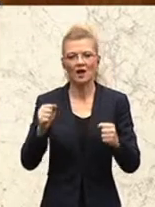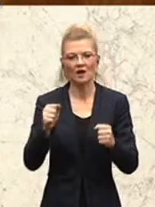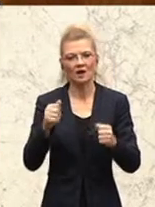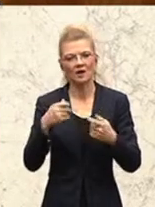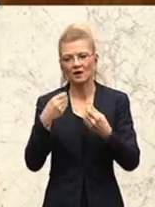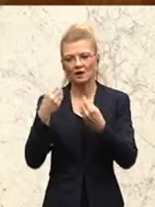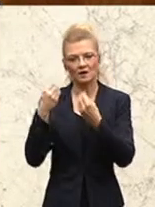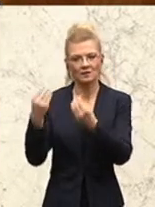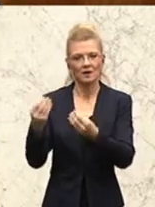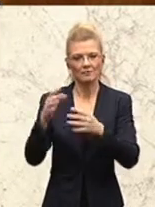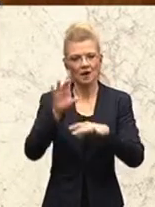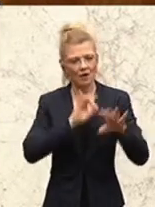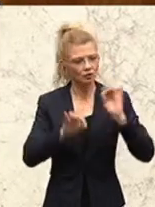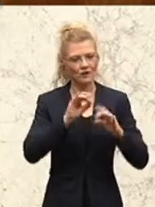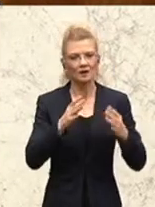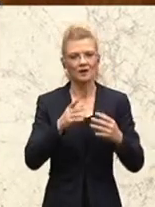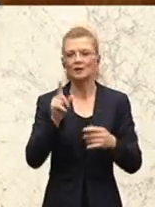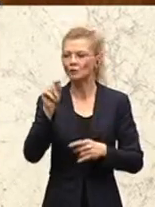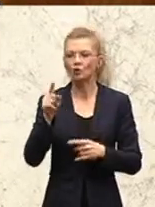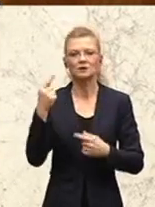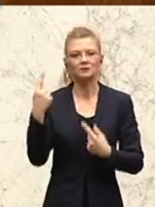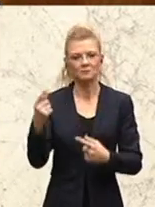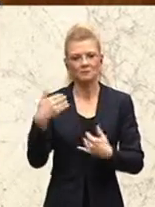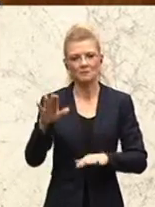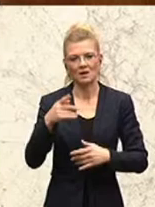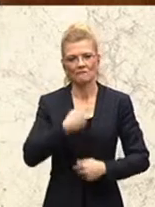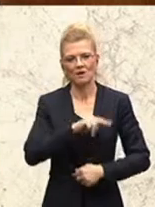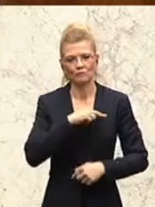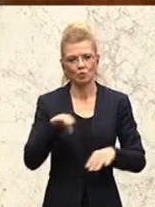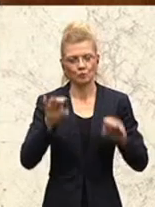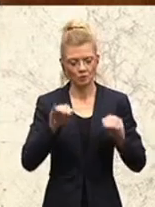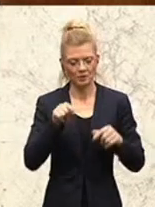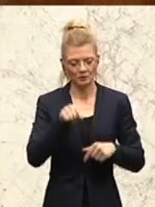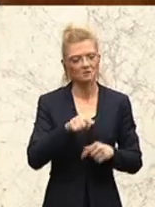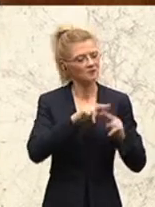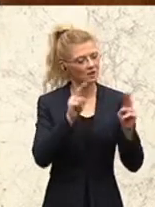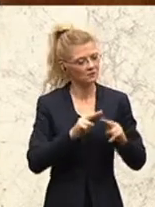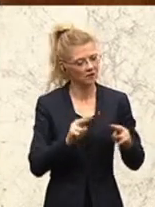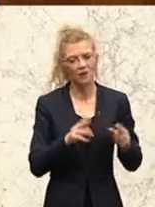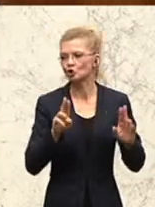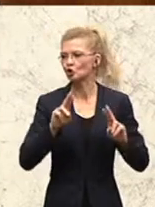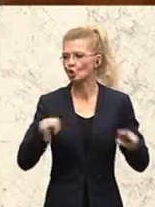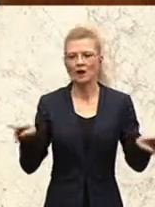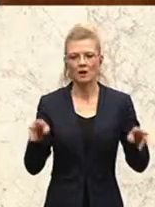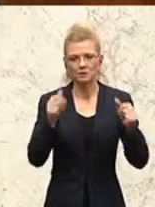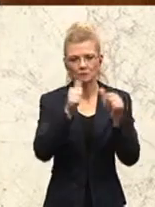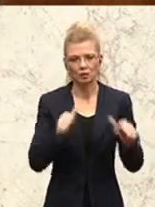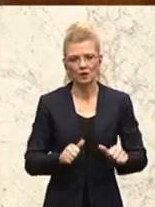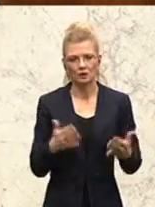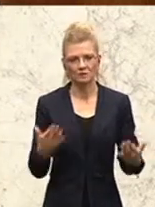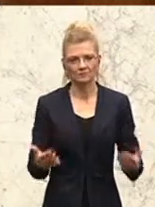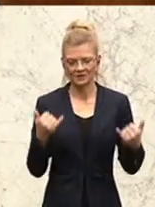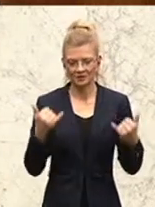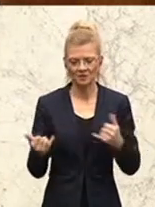auch in die Verantwortung zu holen. Das ist ein international durchaus übliches Modell. Sie werden jetzt in der